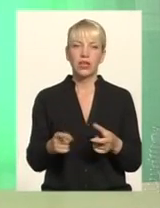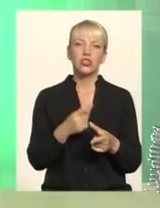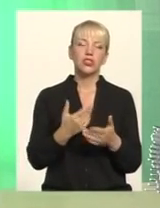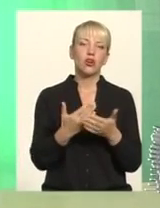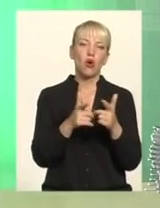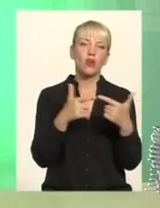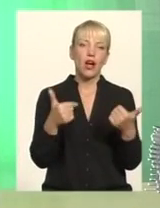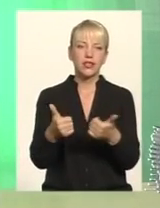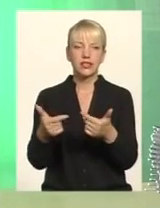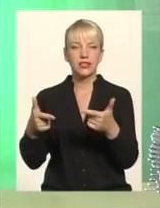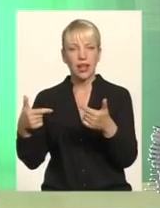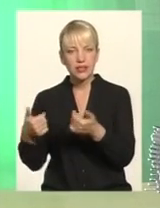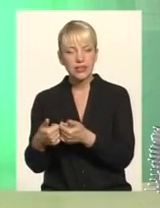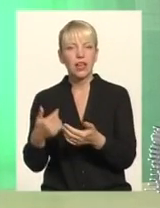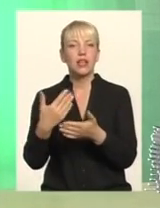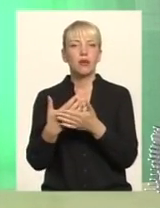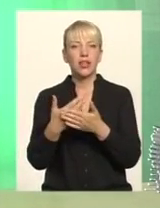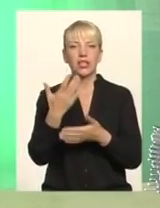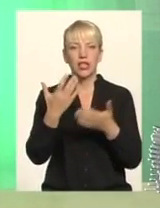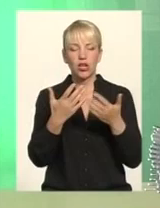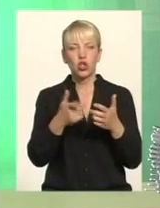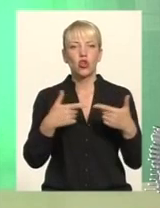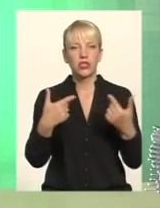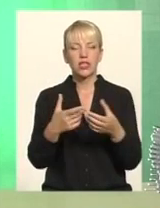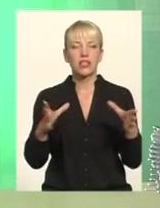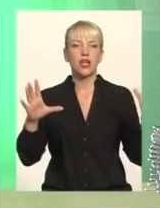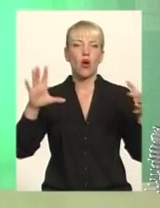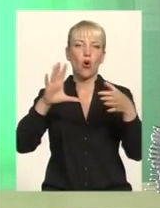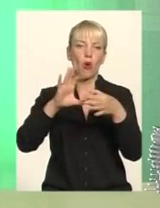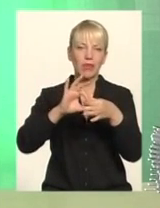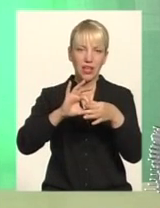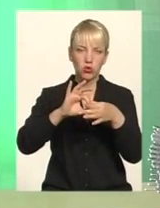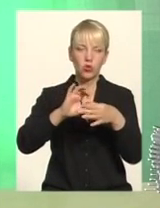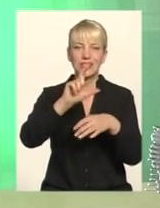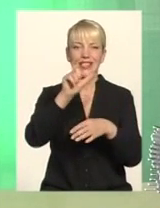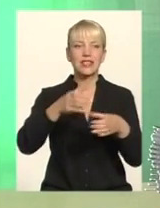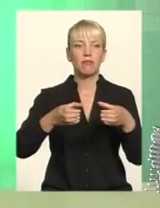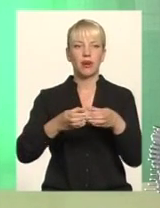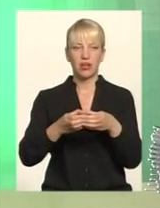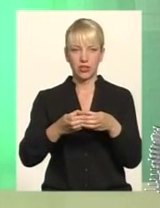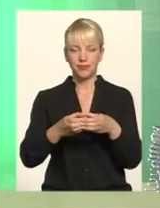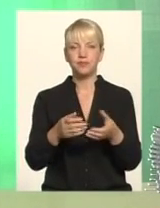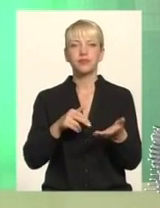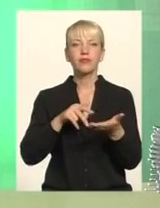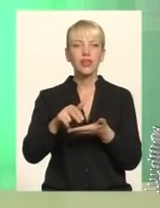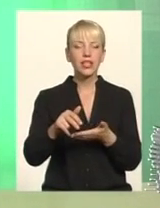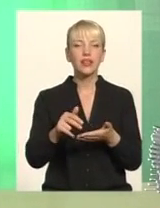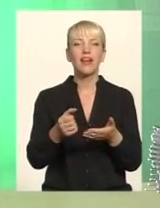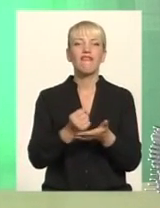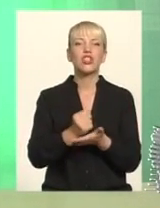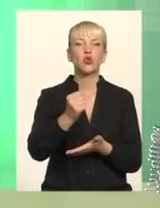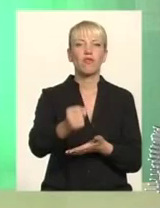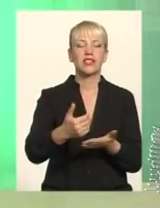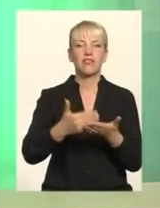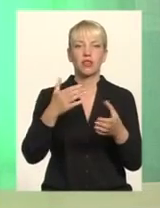Якщо вона об'єднується з якоюсь партією, йде висуванцями до якоїсь партії, потрібно в першу